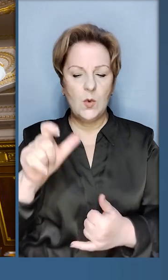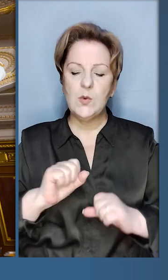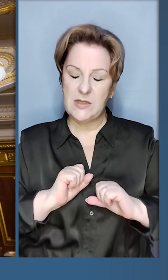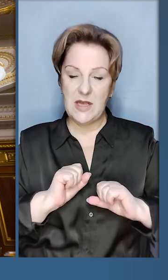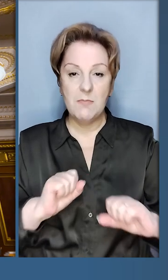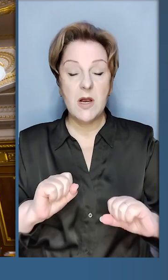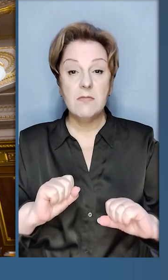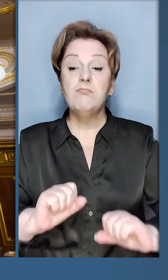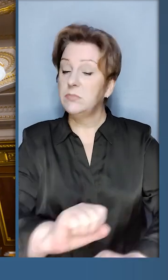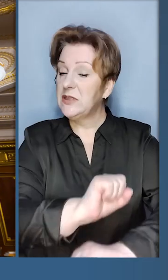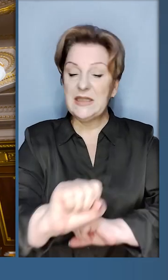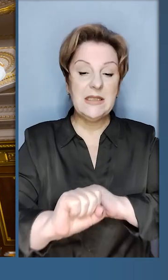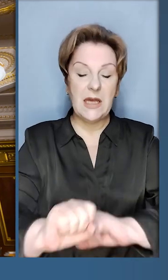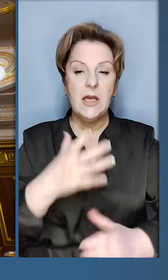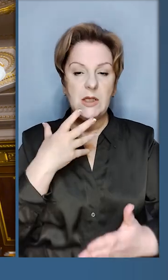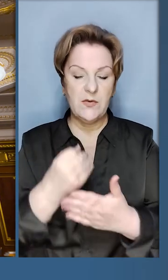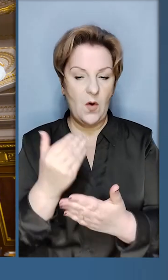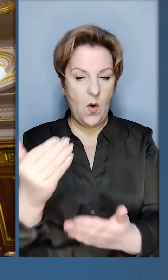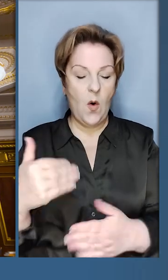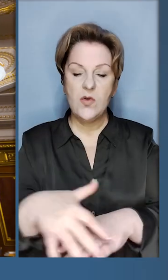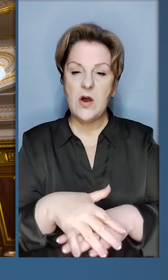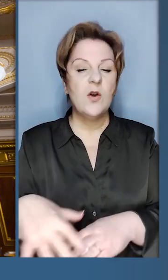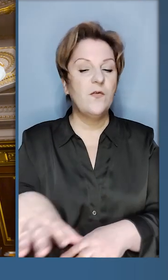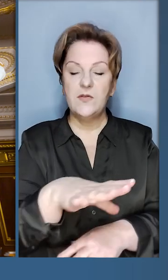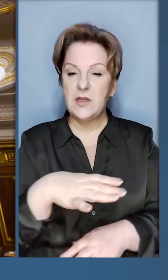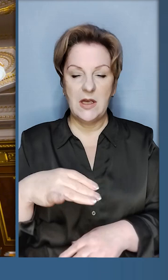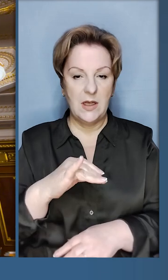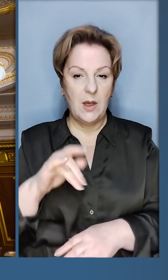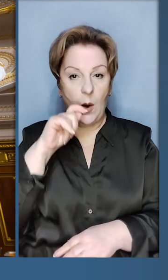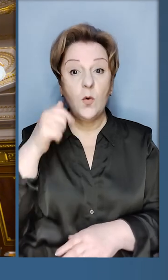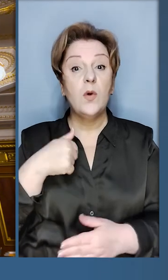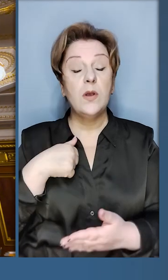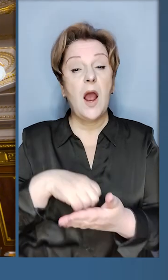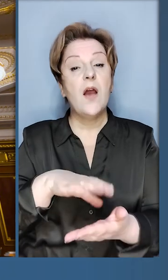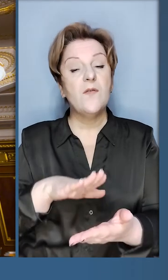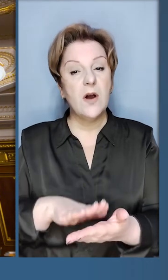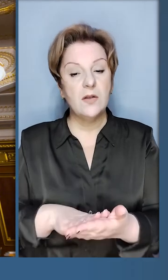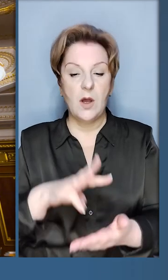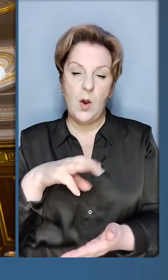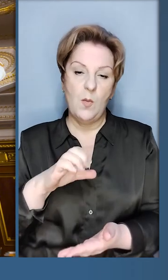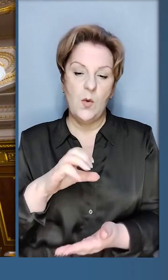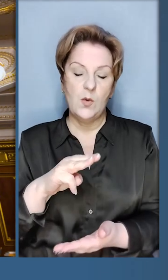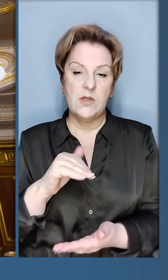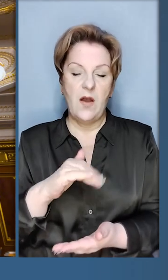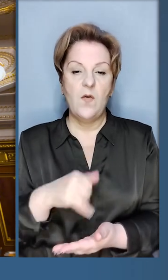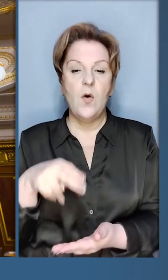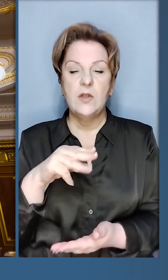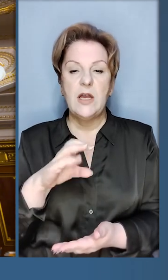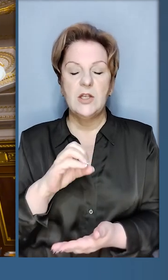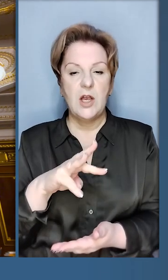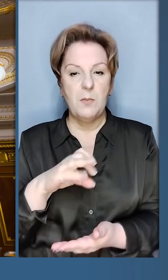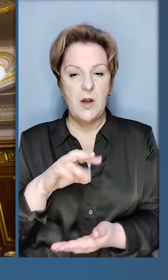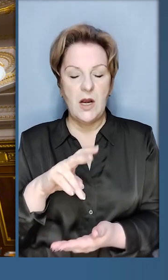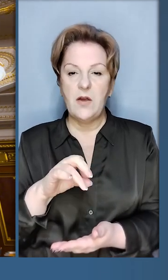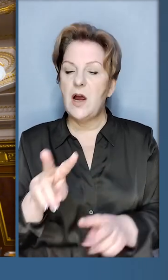смілива, захисник свого народу і всієї України. Я відзначив Мустафу Джемілєва званням